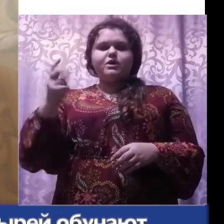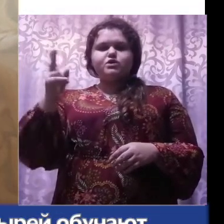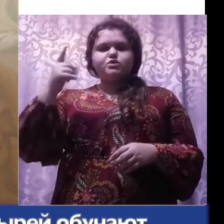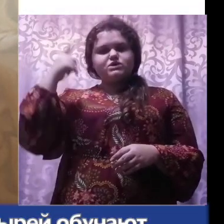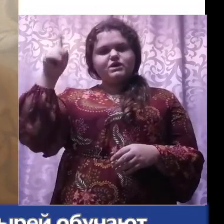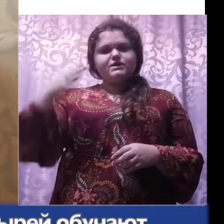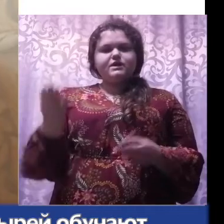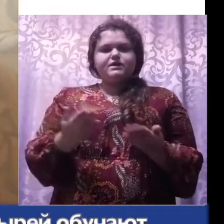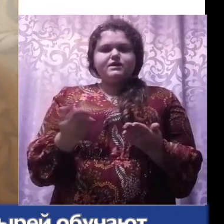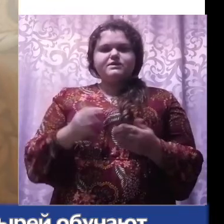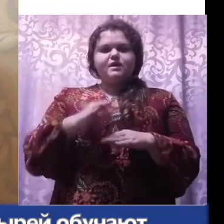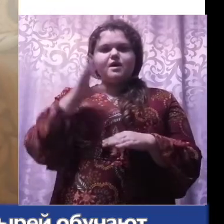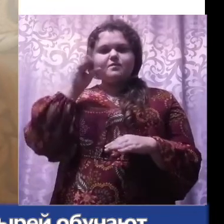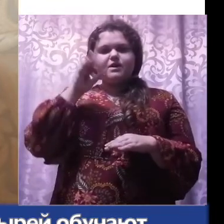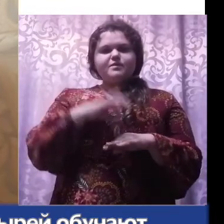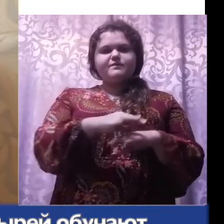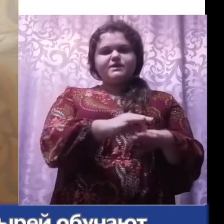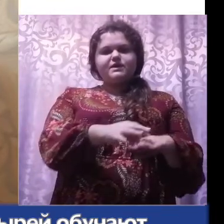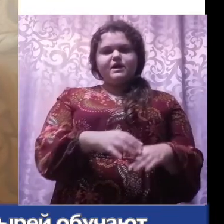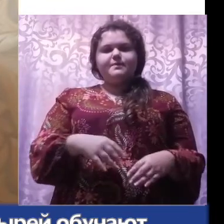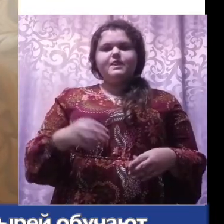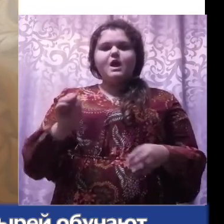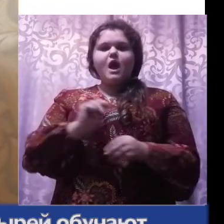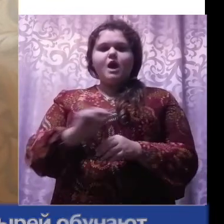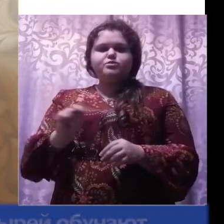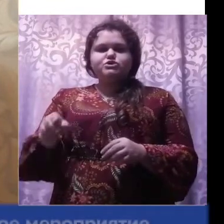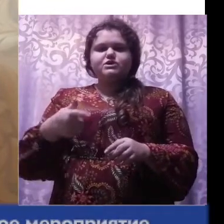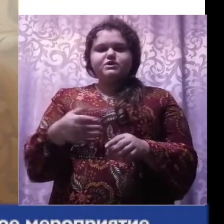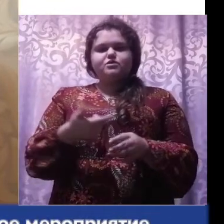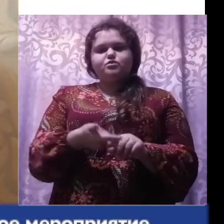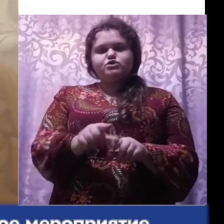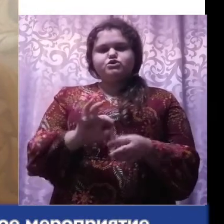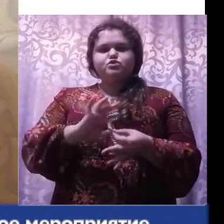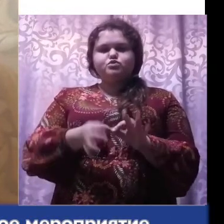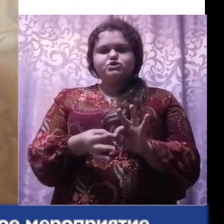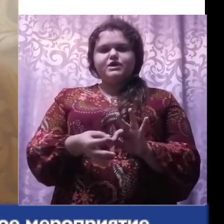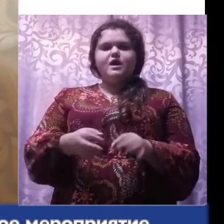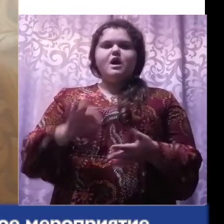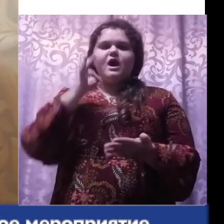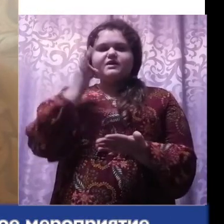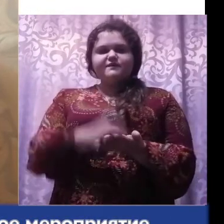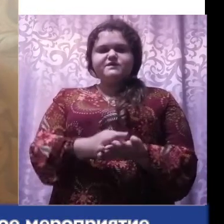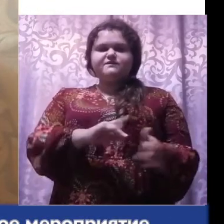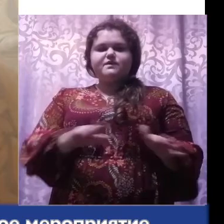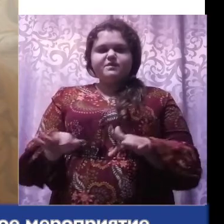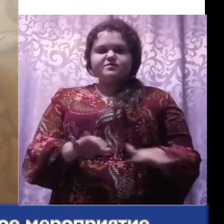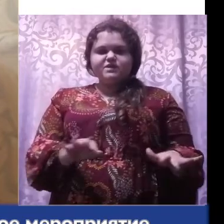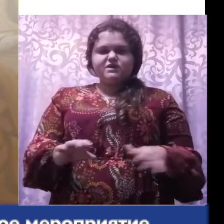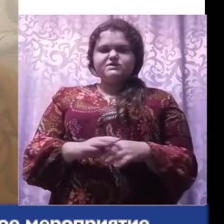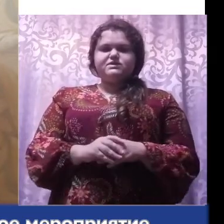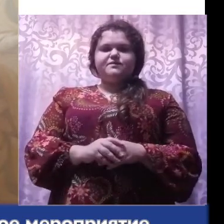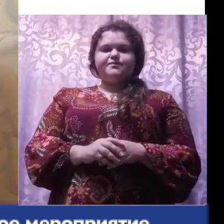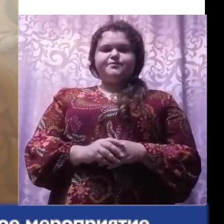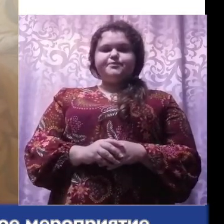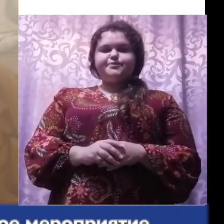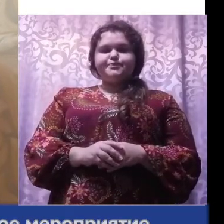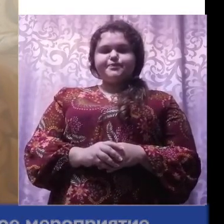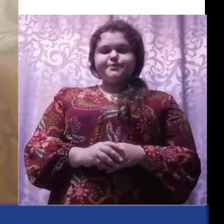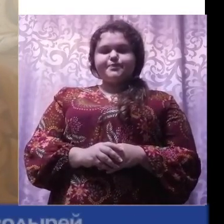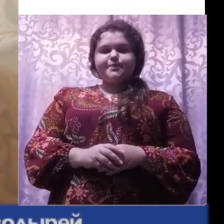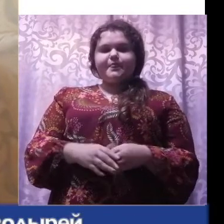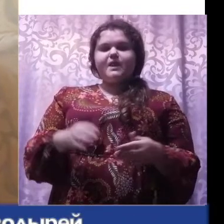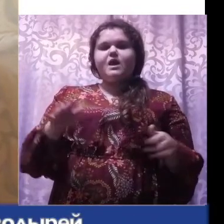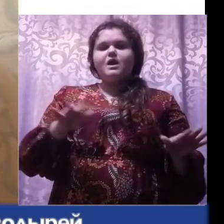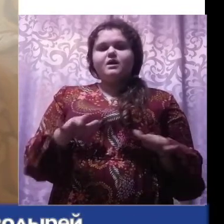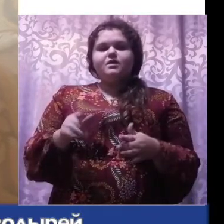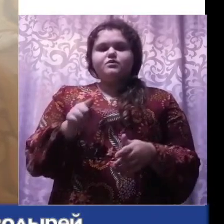мало кто знает, каких собак-поводырей обучают на это очень сложное и очень ответственное мероприятие.